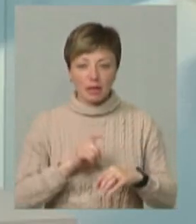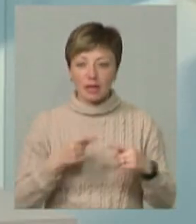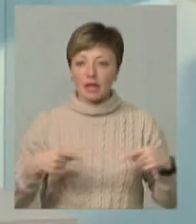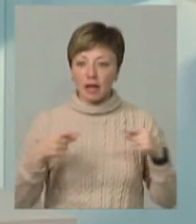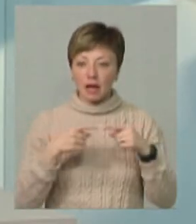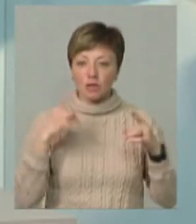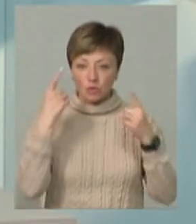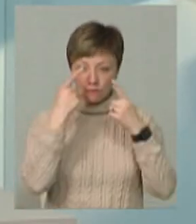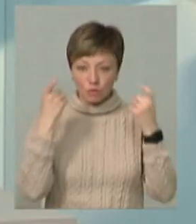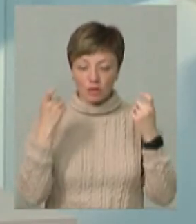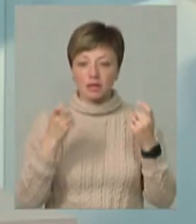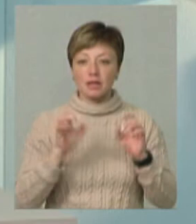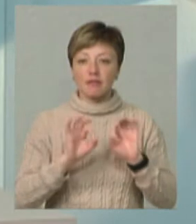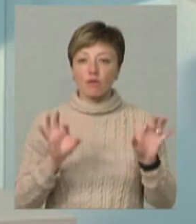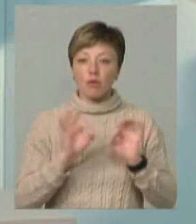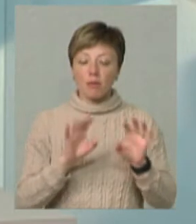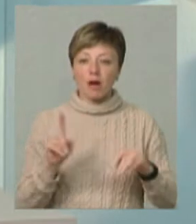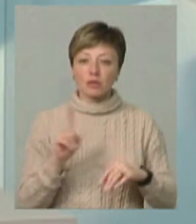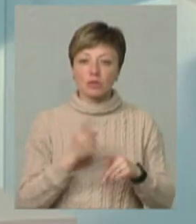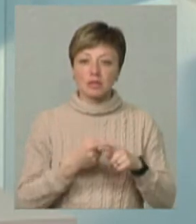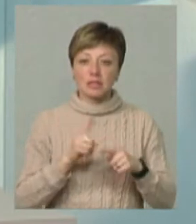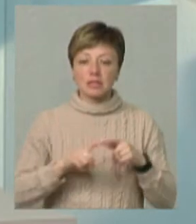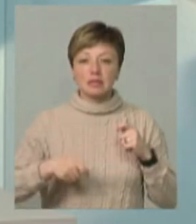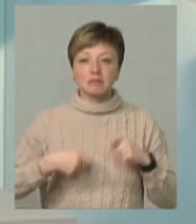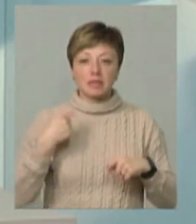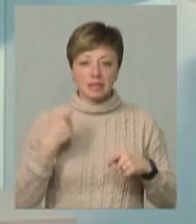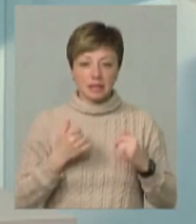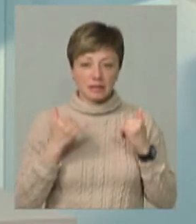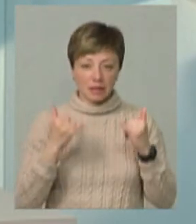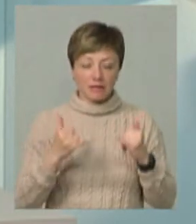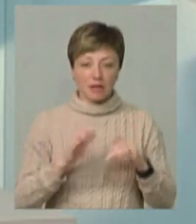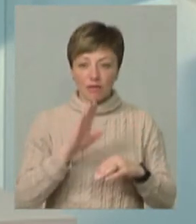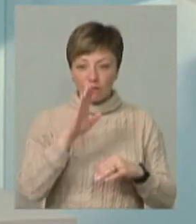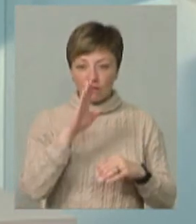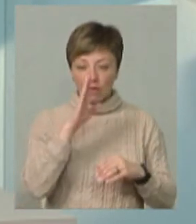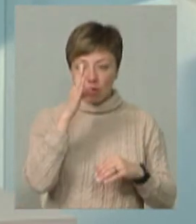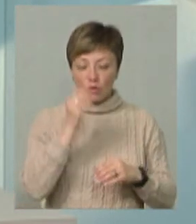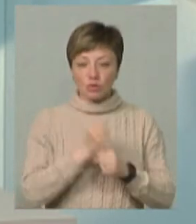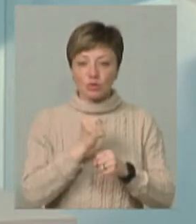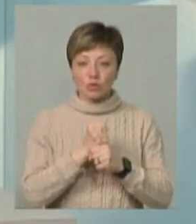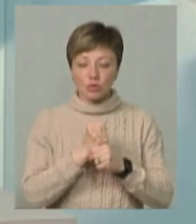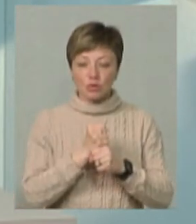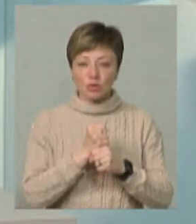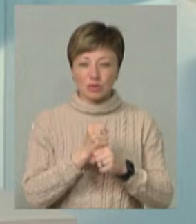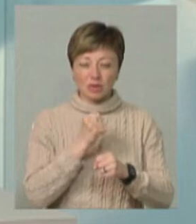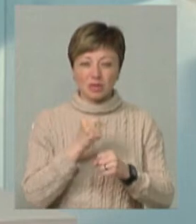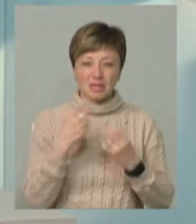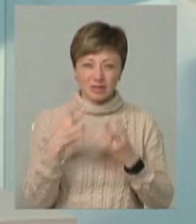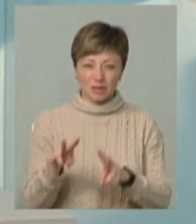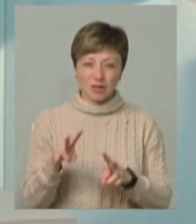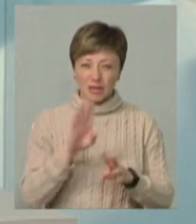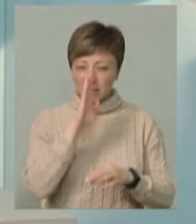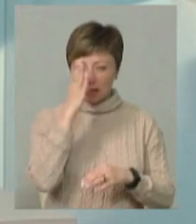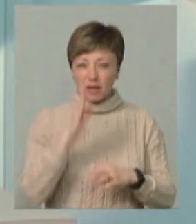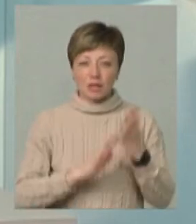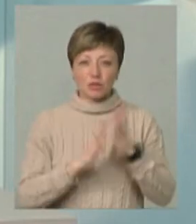там озвучувалася інформація про те, що ті збитки, завдані ворогом по лісовій галузі в Україні загалом, розуміємо,